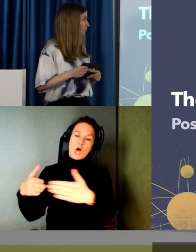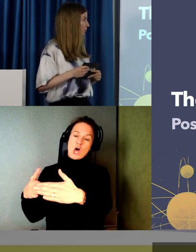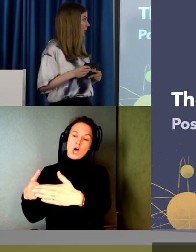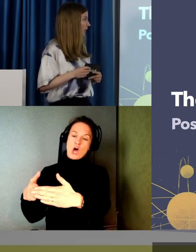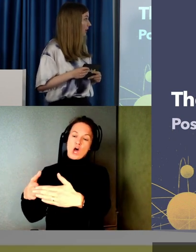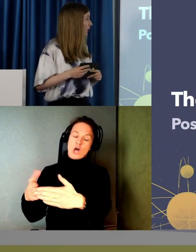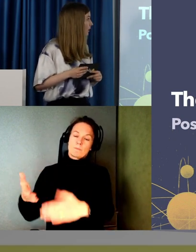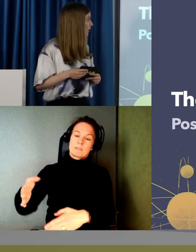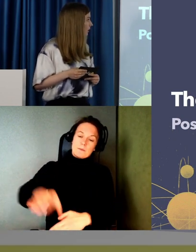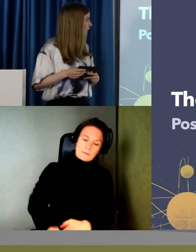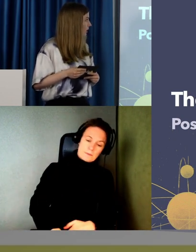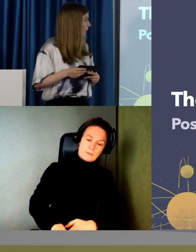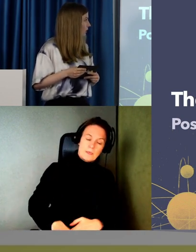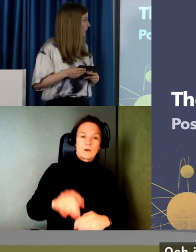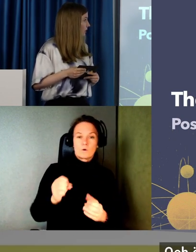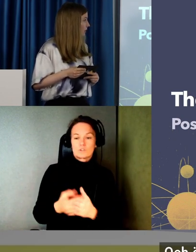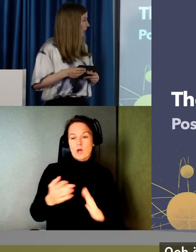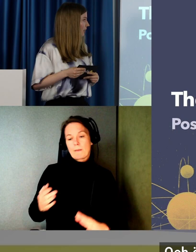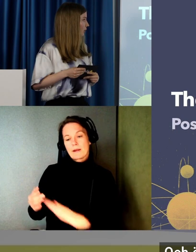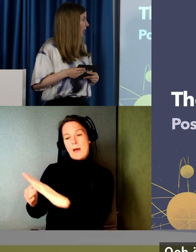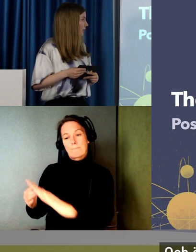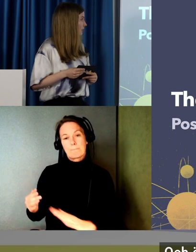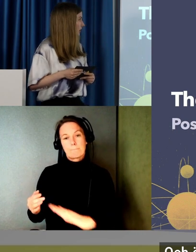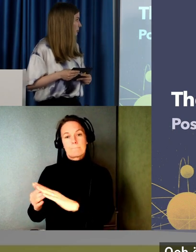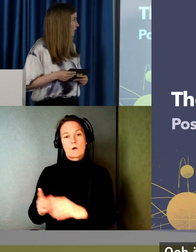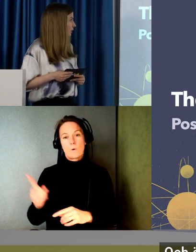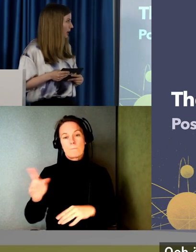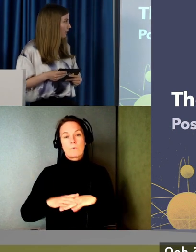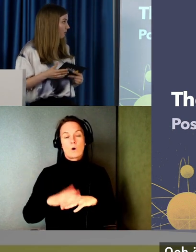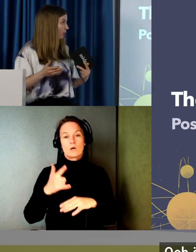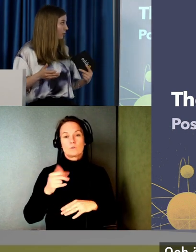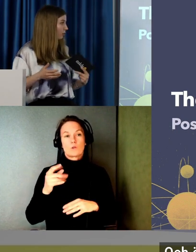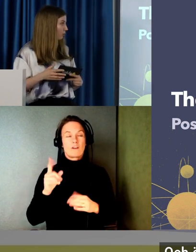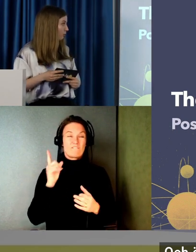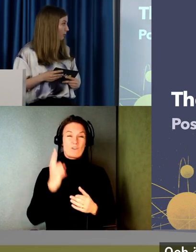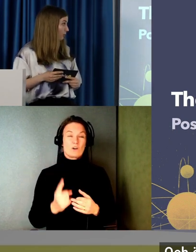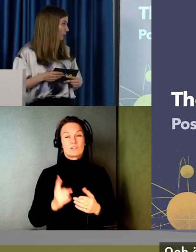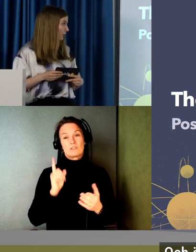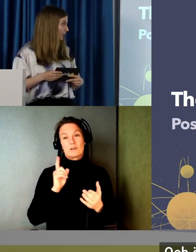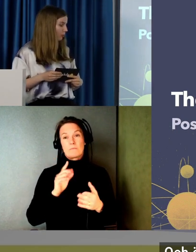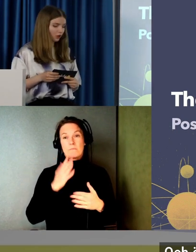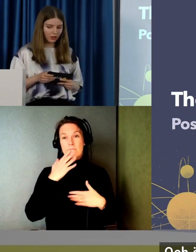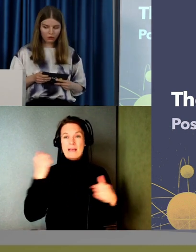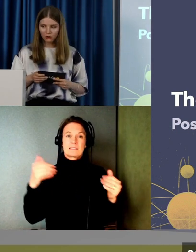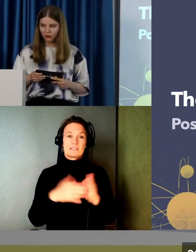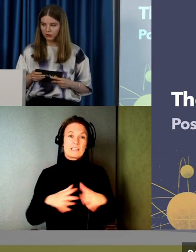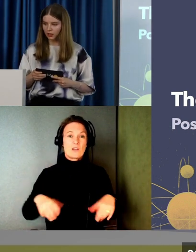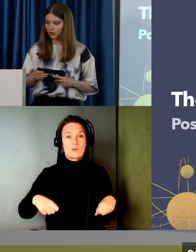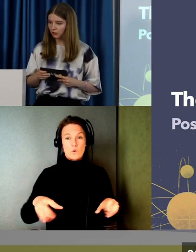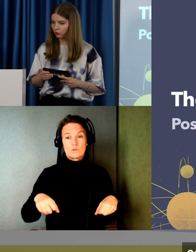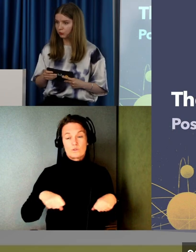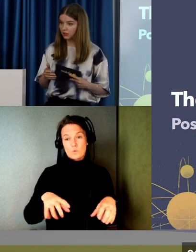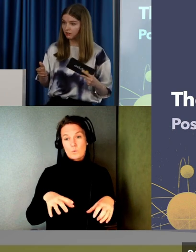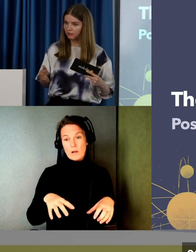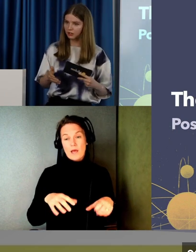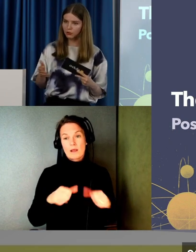ramper upp på trottoaren. Och även om det här kanske mest var menats. För rullstolsburna till en början. Så har ju det